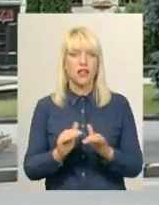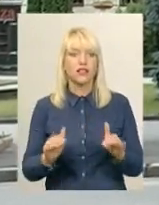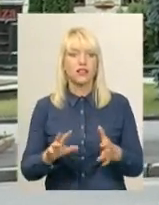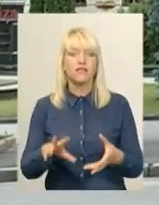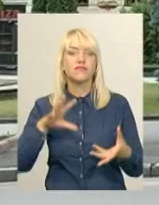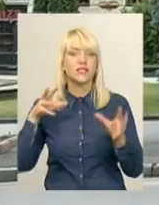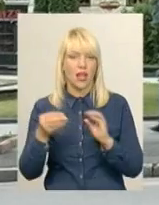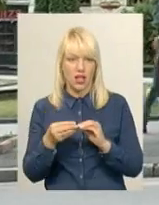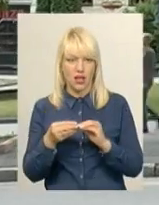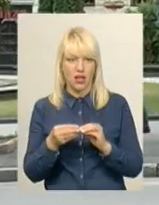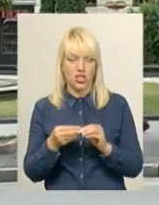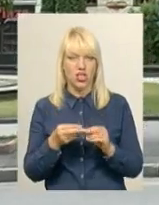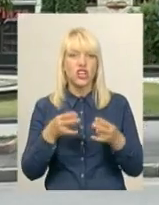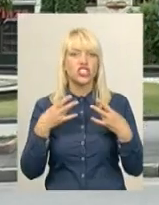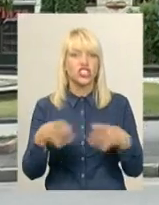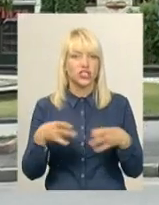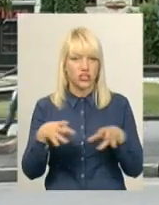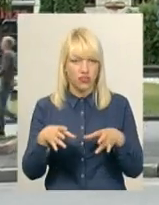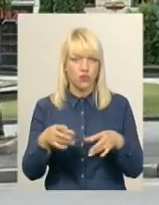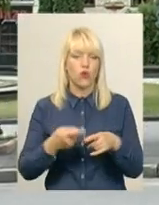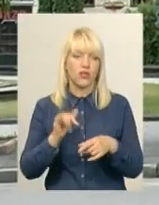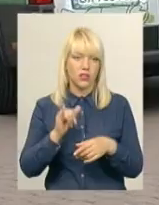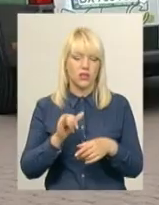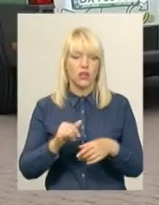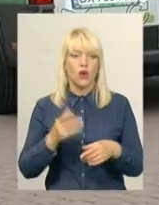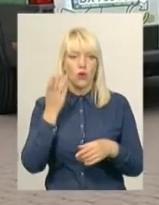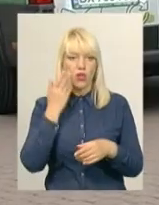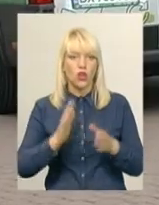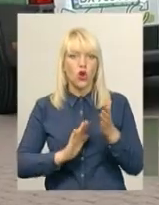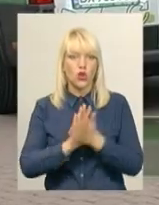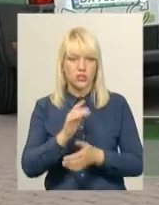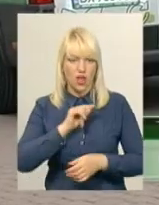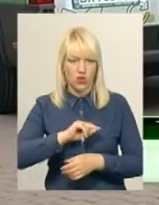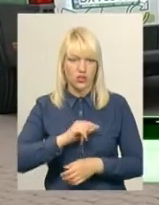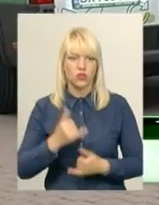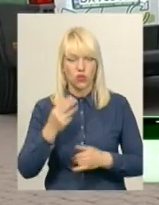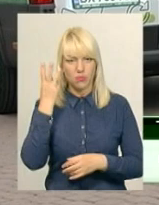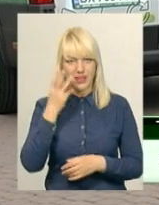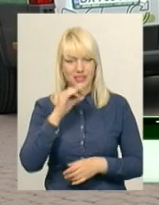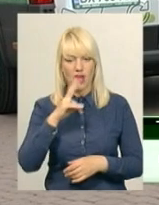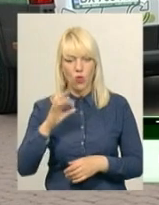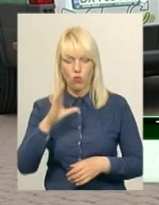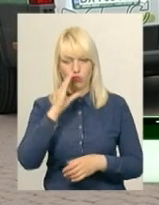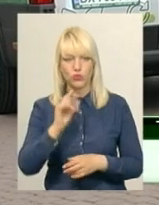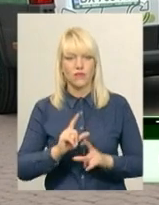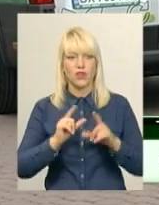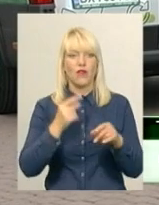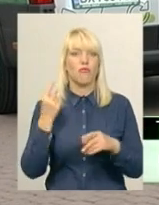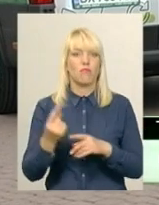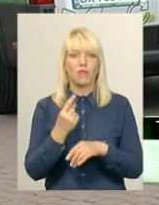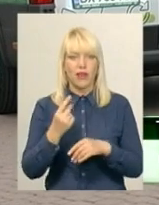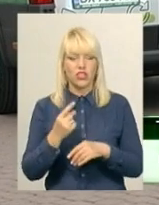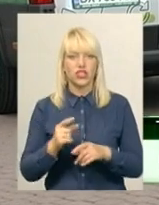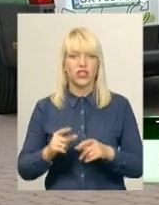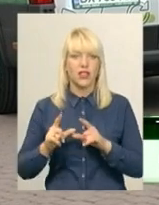дуже шкідливо, коли формується організм. Сьогодні хмельницький екобус вирушив у свій перший рейс. За годину